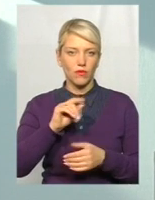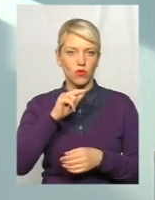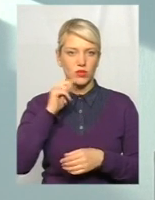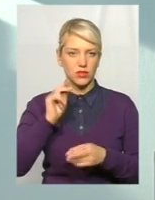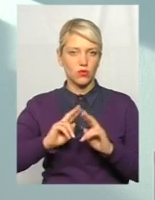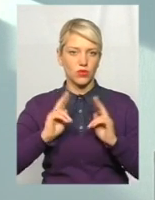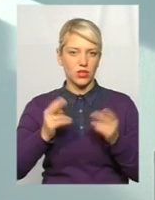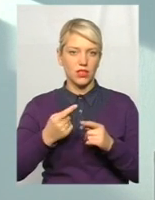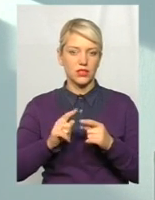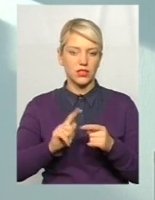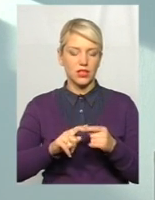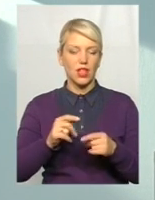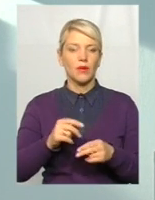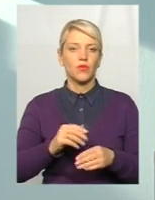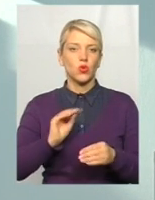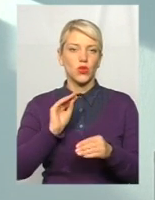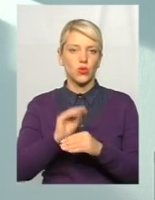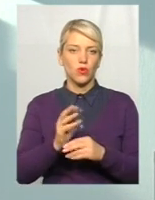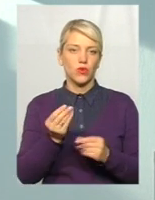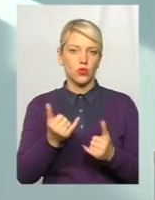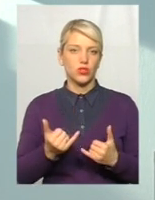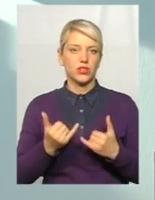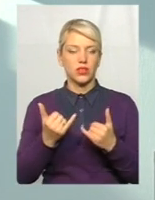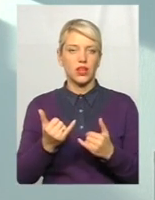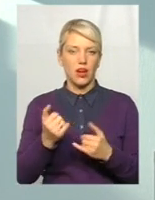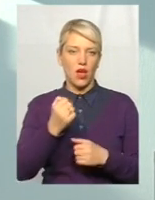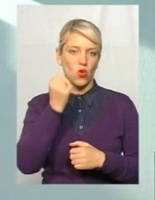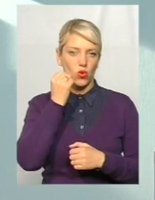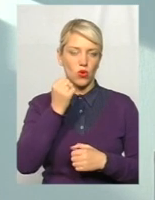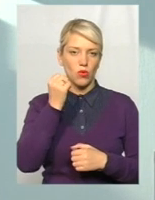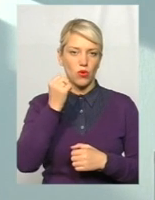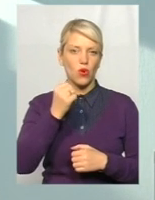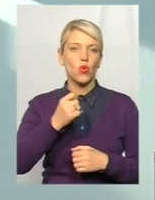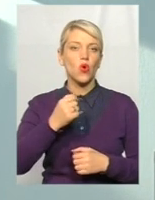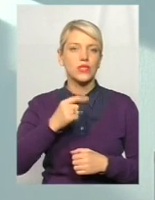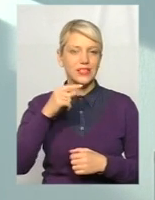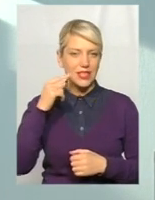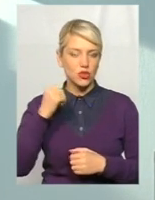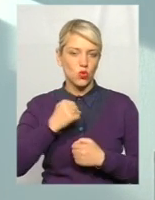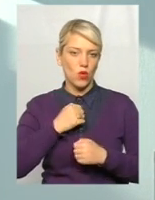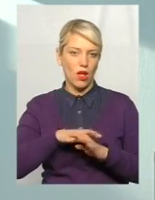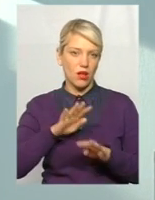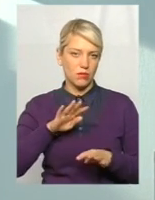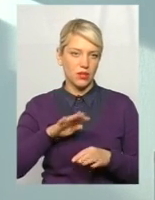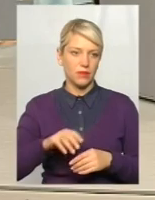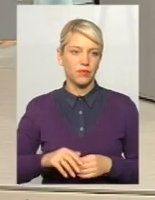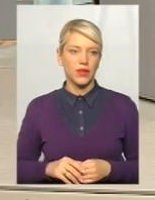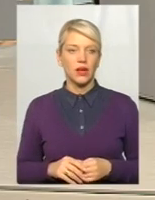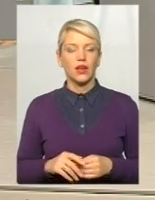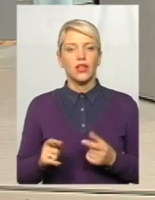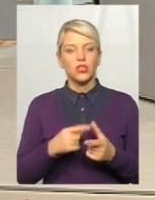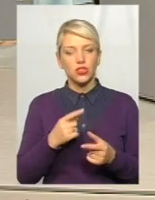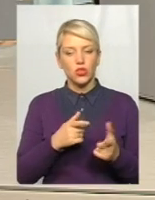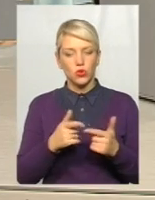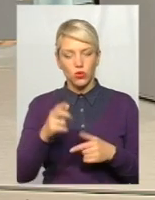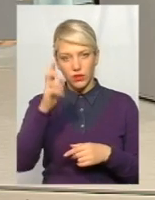йдуть, в тому числі, на озброєння російської армії. Кожна програма – це додаткові патрони, летять наших вояків на Сході. Чи готова